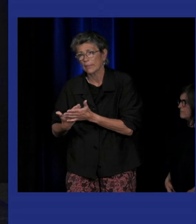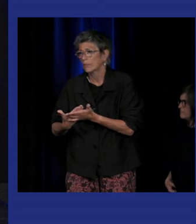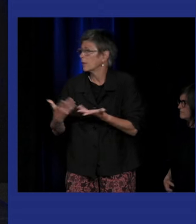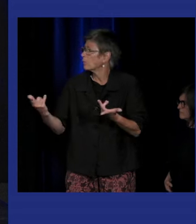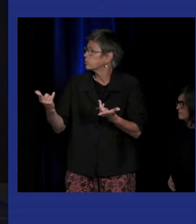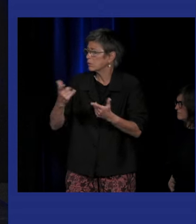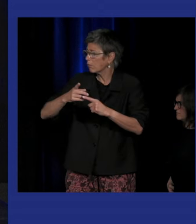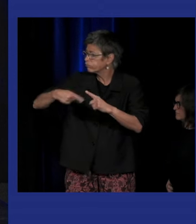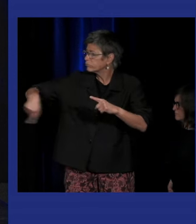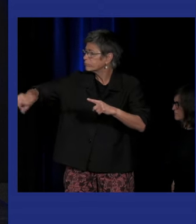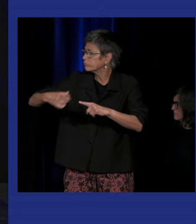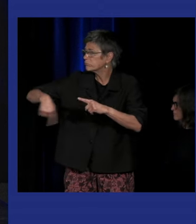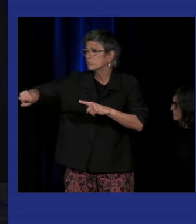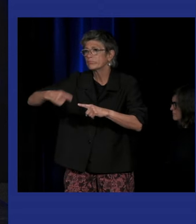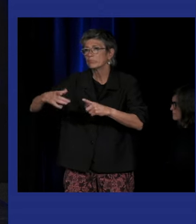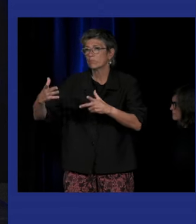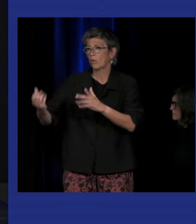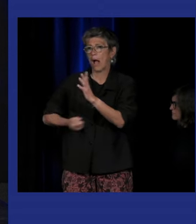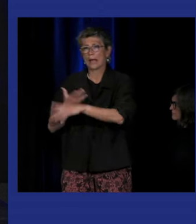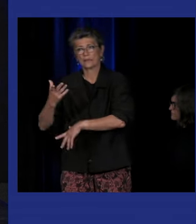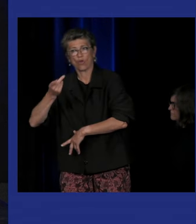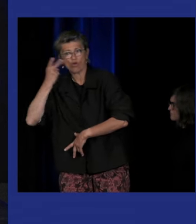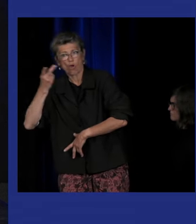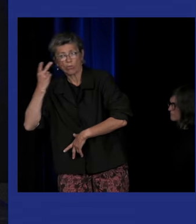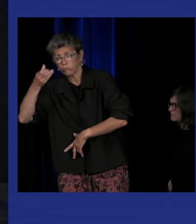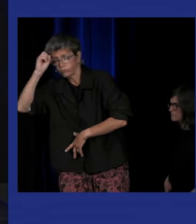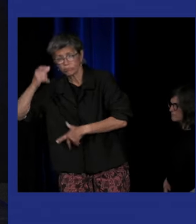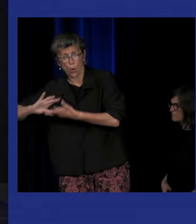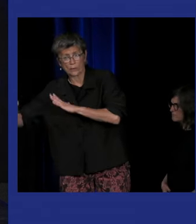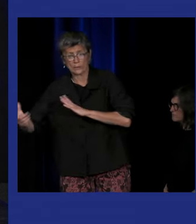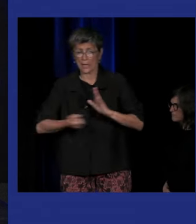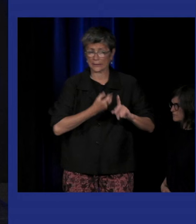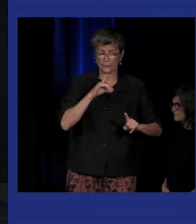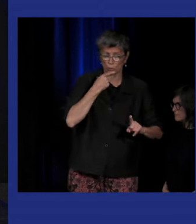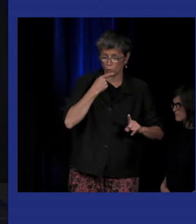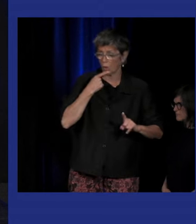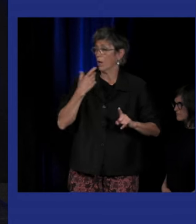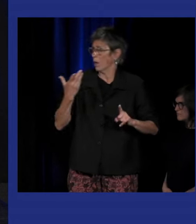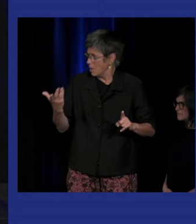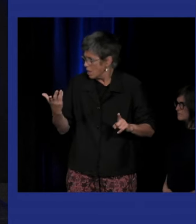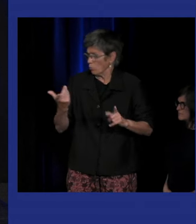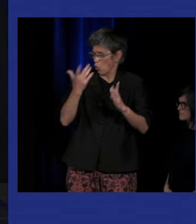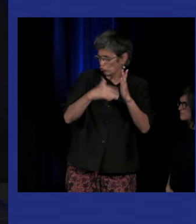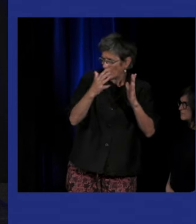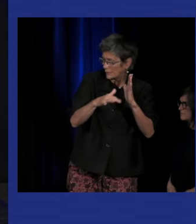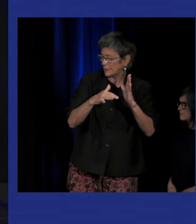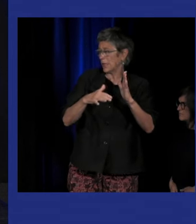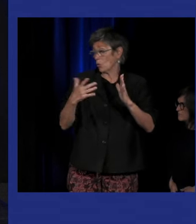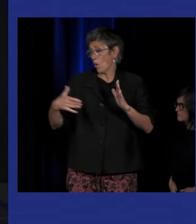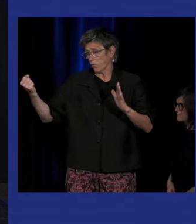signes qui puissent faire la passerelle entre les artistes entendants qui ne savent pas la langue des signes et les artistes sourds qui sont là pour faire le chants-signe